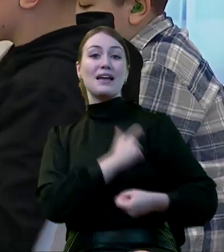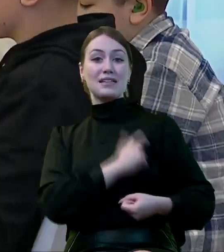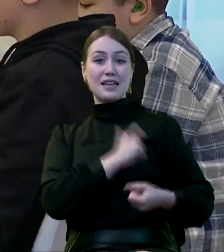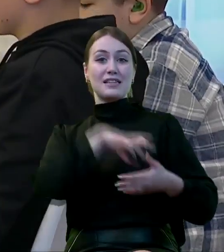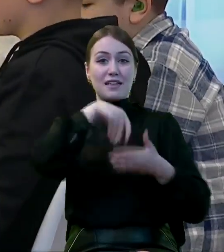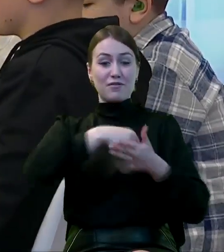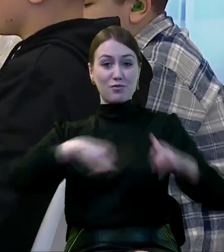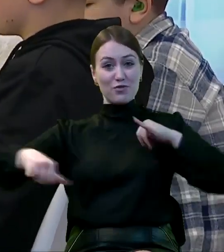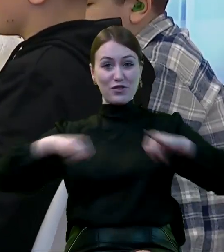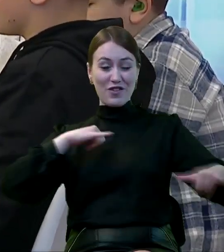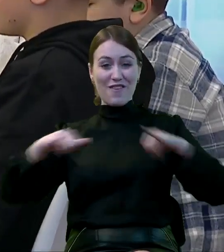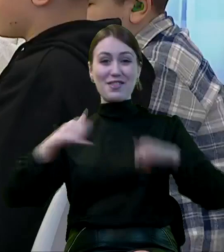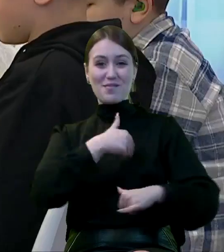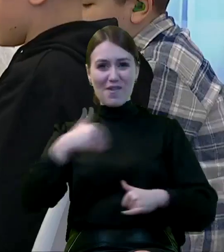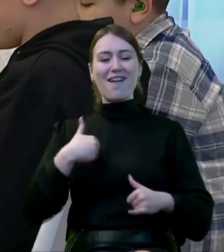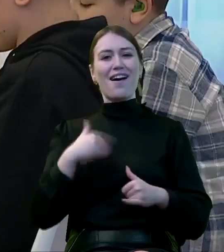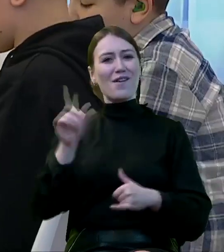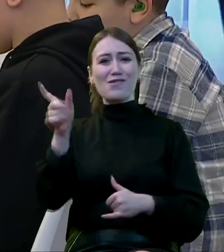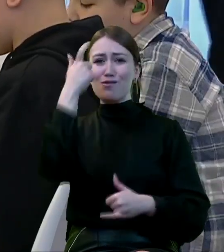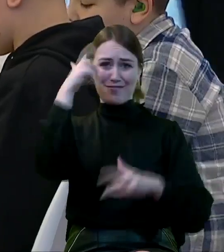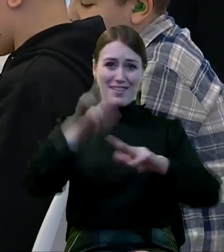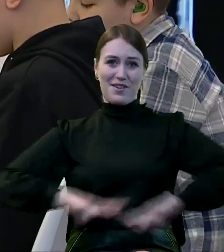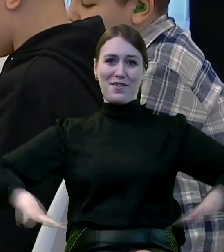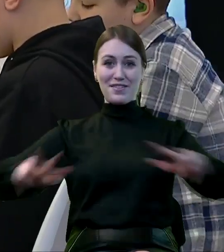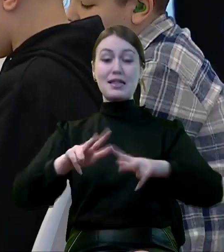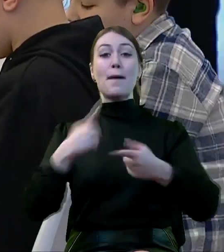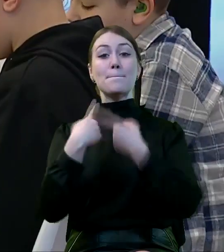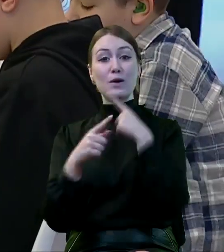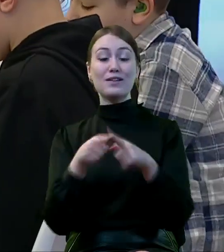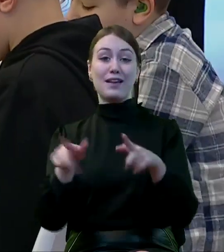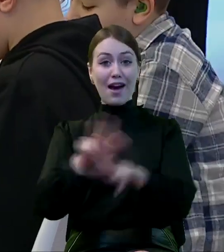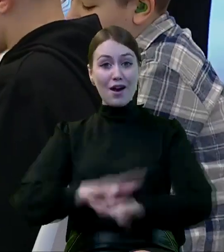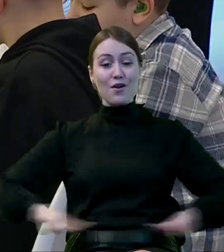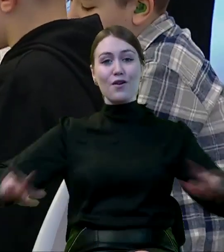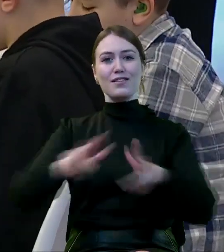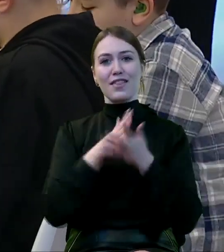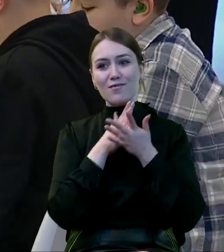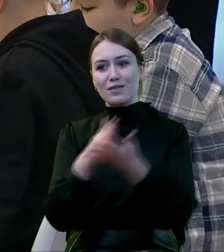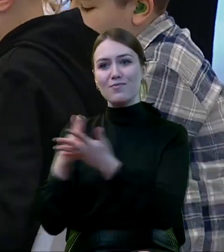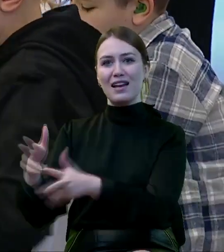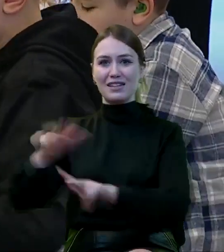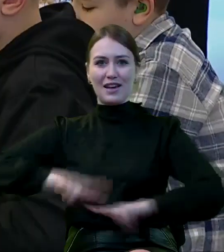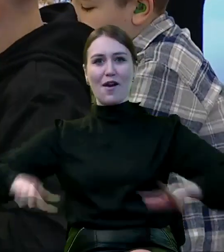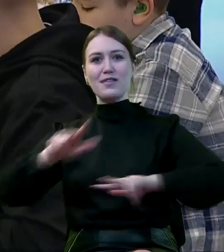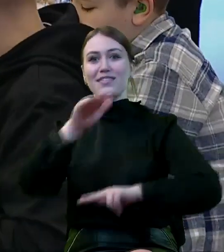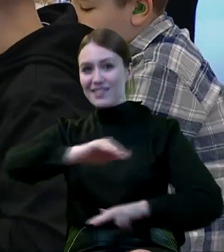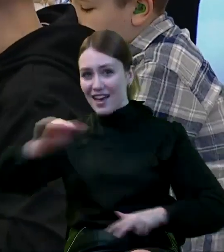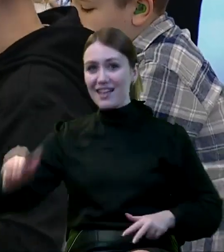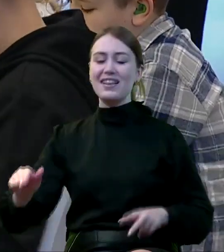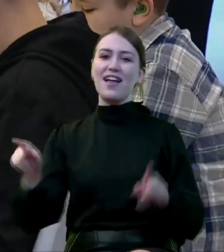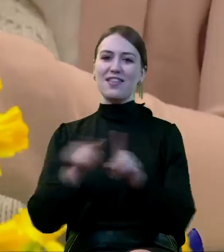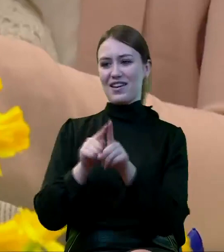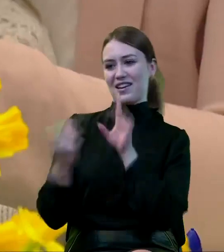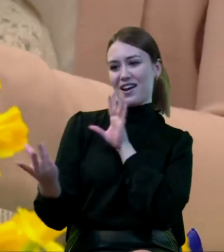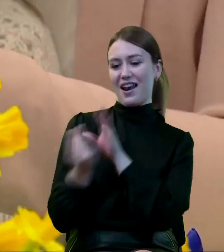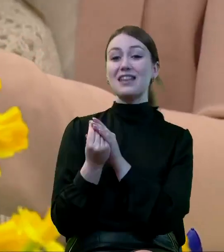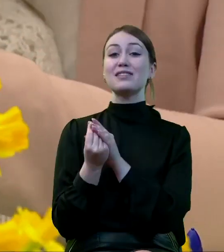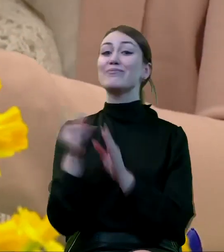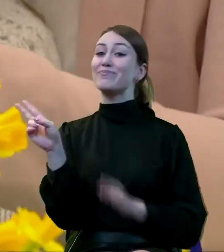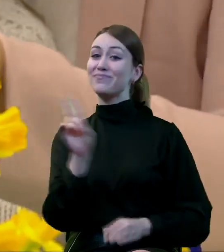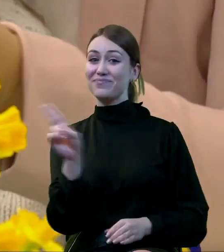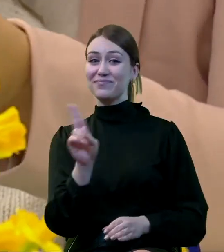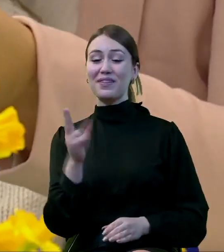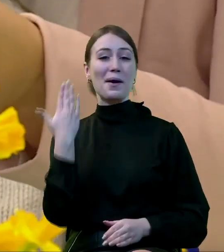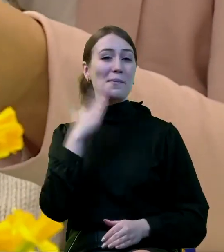polskiego rządu jest rodzina. Jest polityka rodzinna, wsparcie rodzin z małymi dziećmi. Z nami dzisiaj tutaj